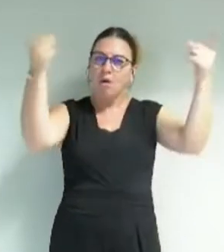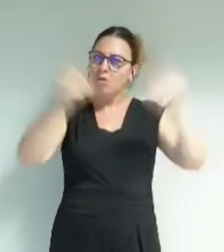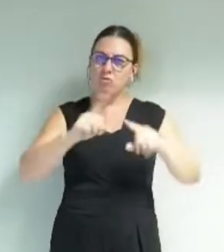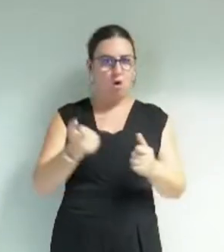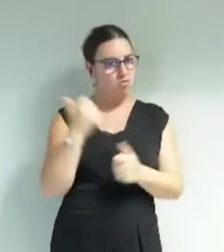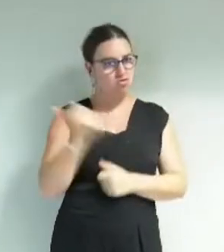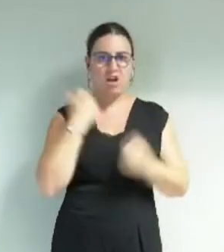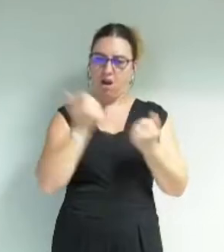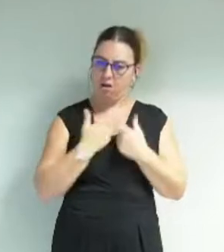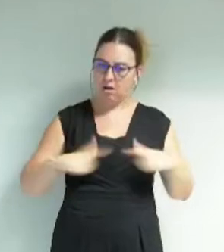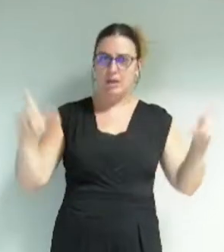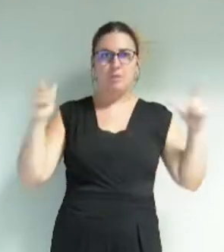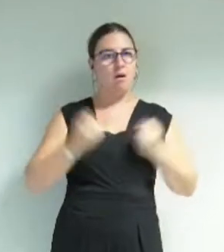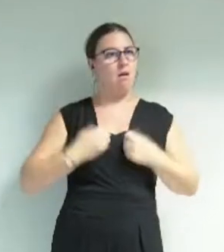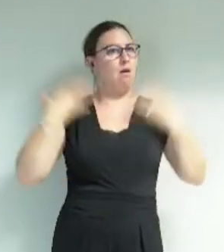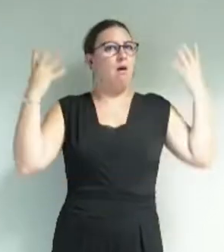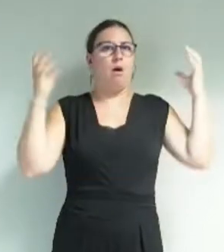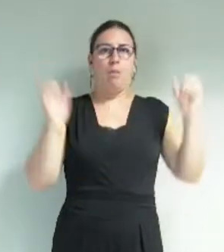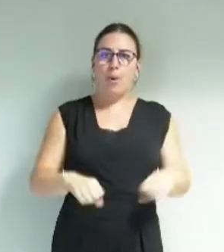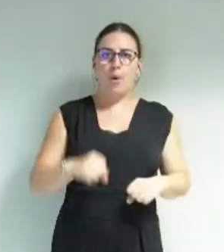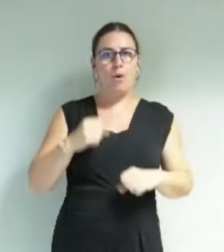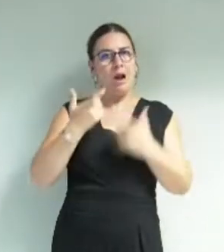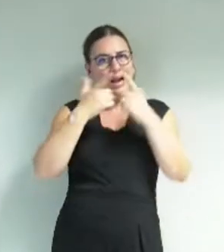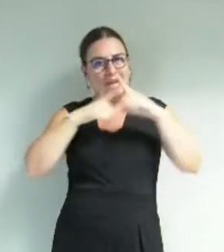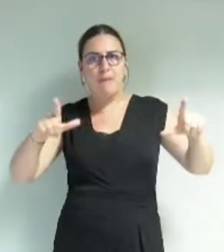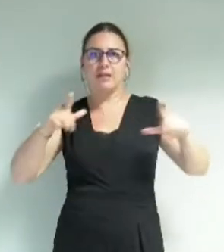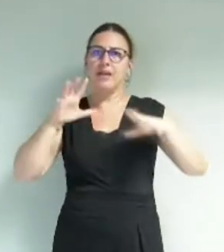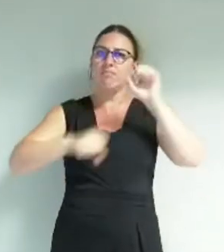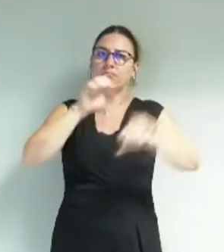exercer ses droits et conquérir de nouvelles libertés.